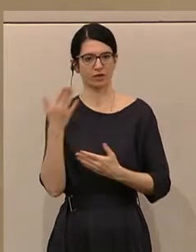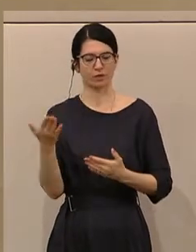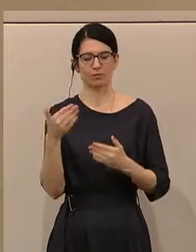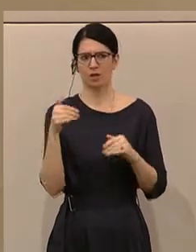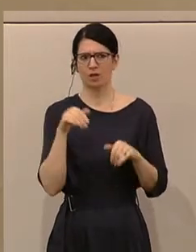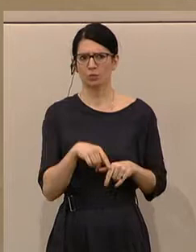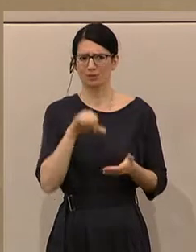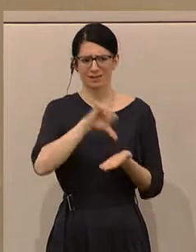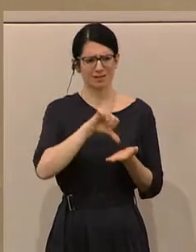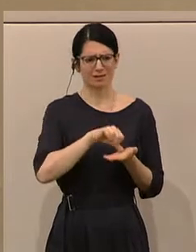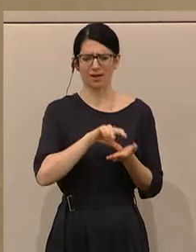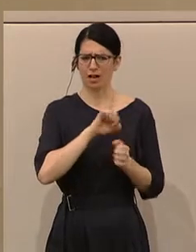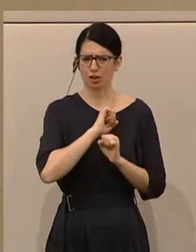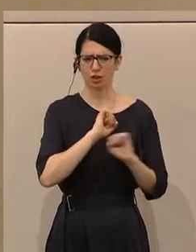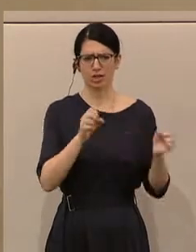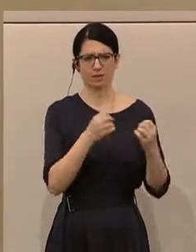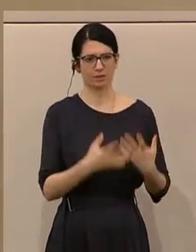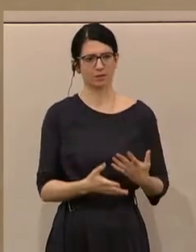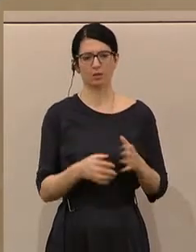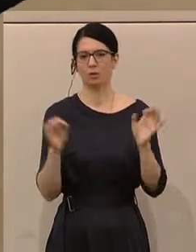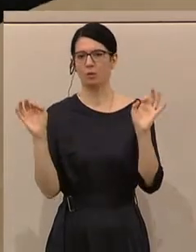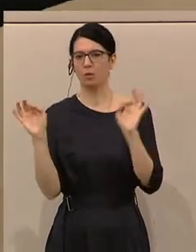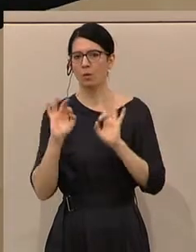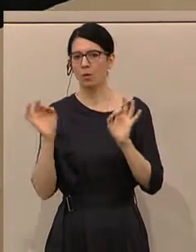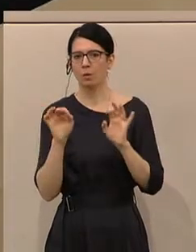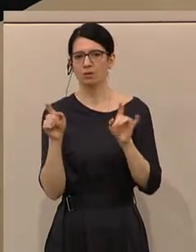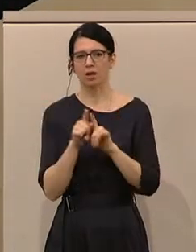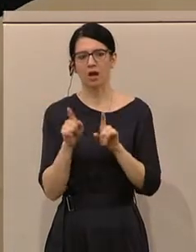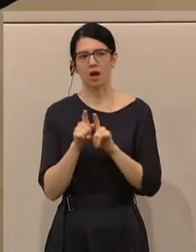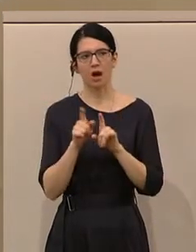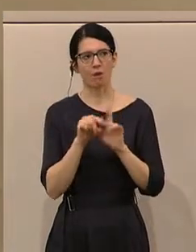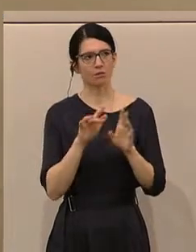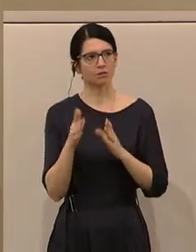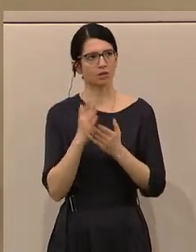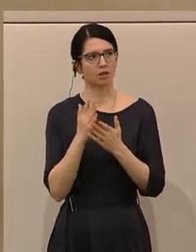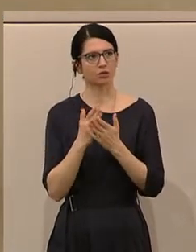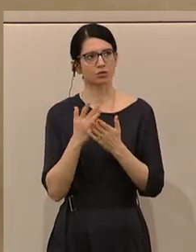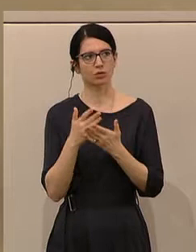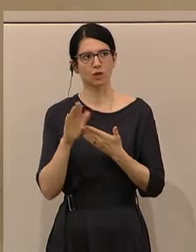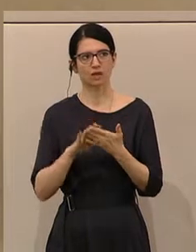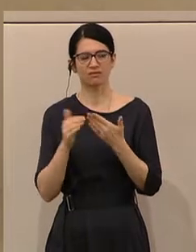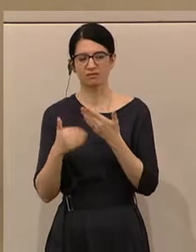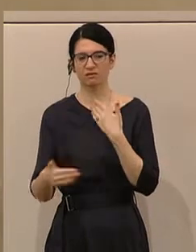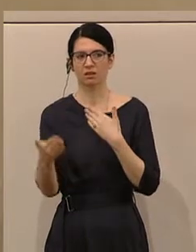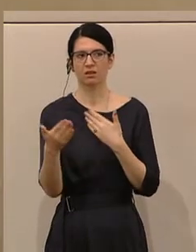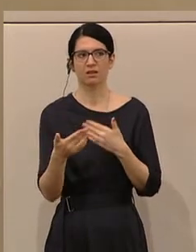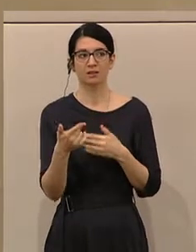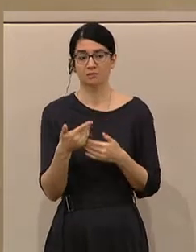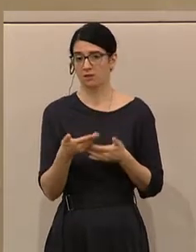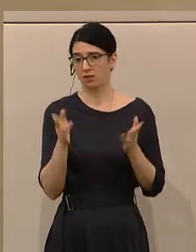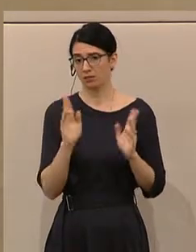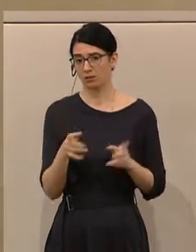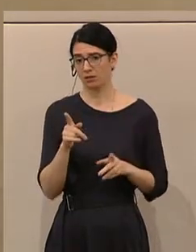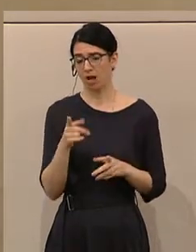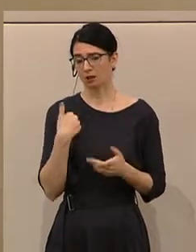passieren. Das muss schneller gehen. Oder, was auch schon in Angriff genommen wird, das kann ja niemand in Abrede stellen.